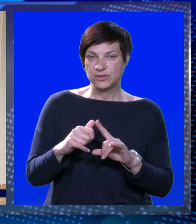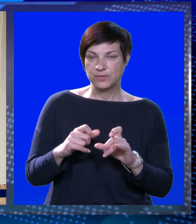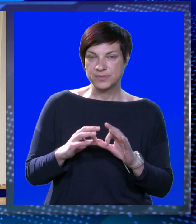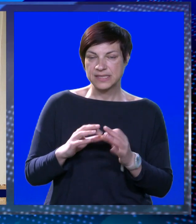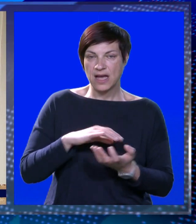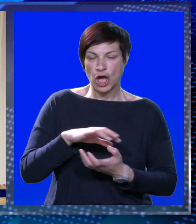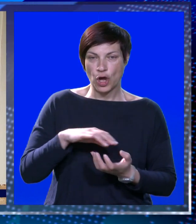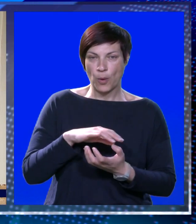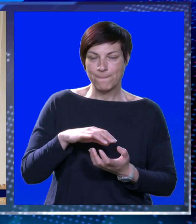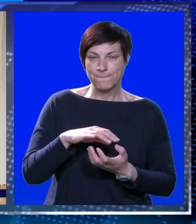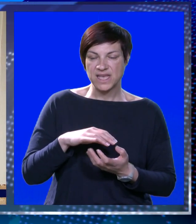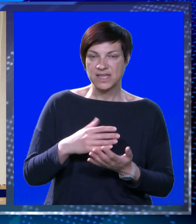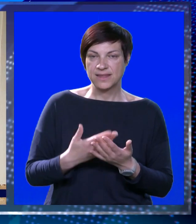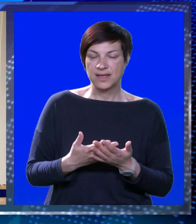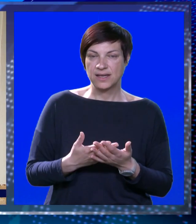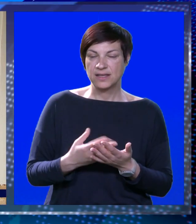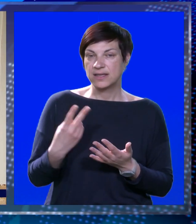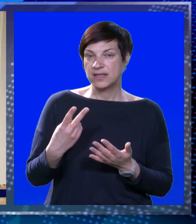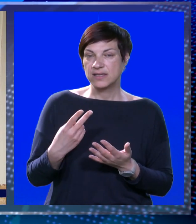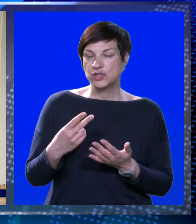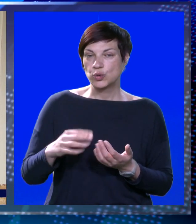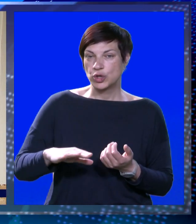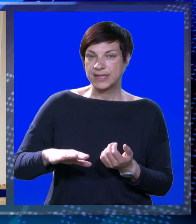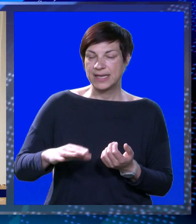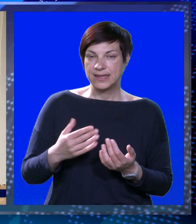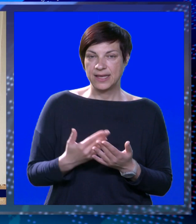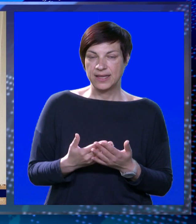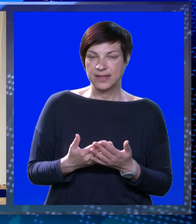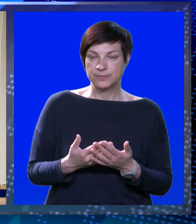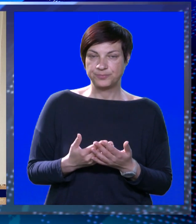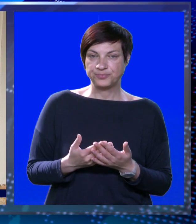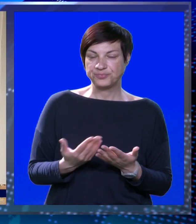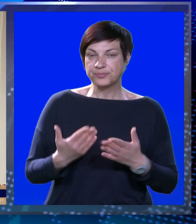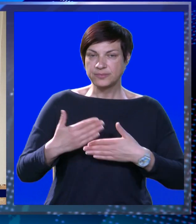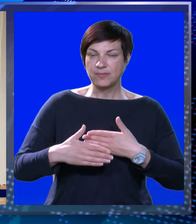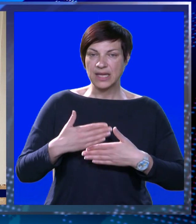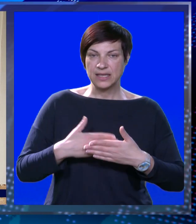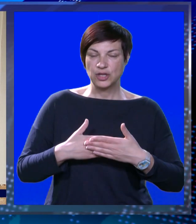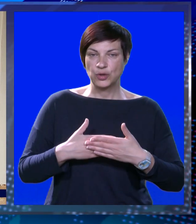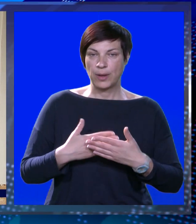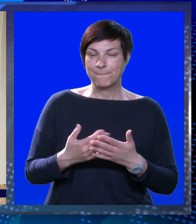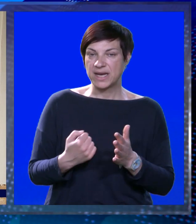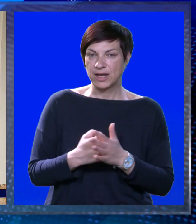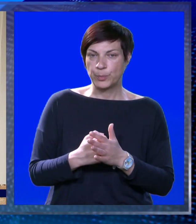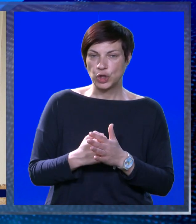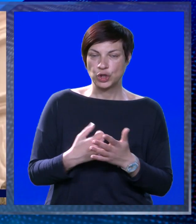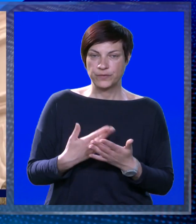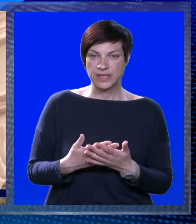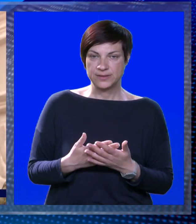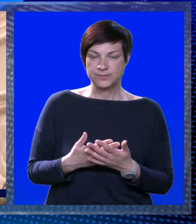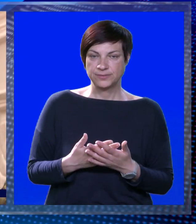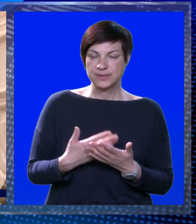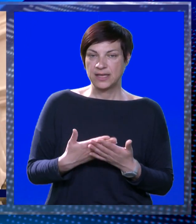nukleus obitelj gdje su dva roditelji i djete. I to je nekakav prag bodova.